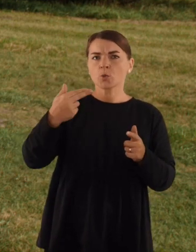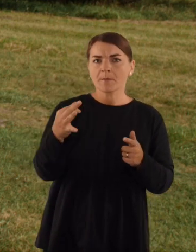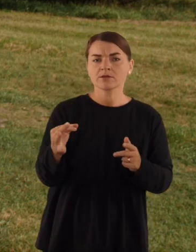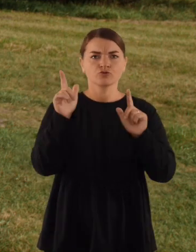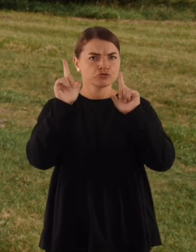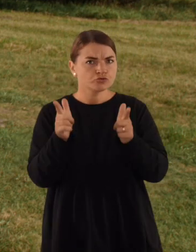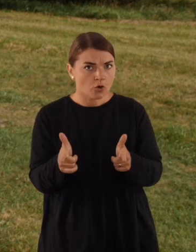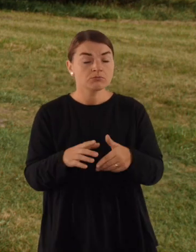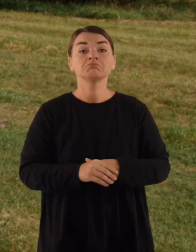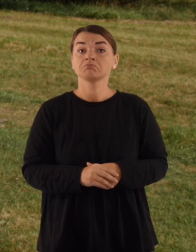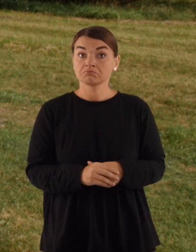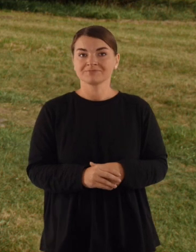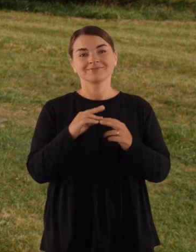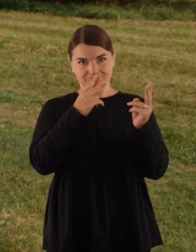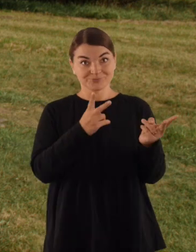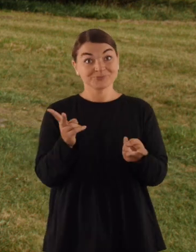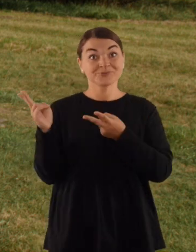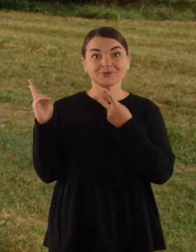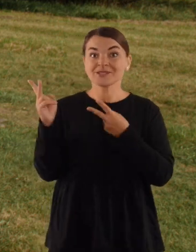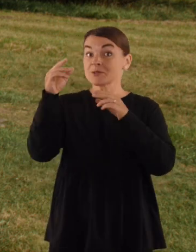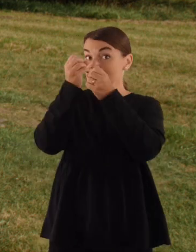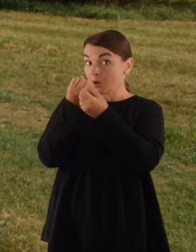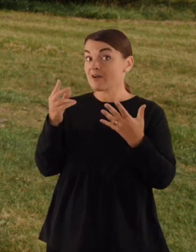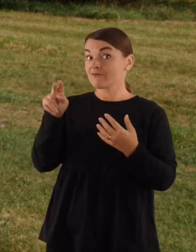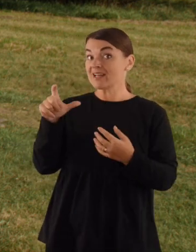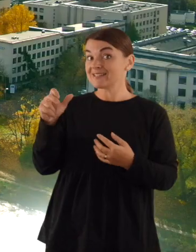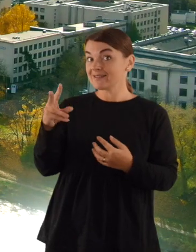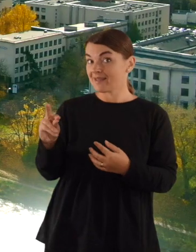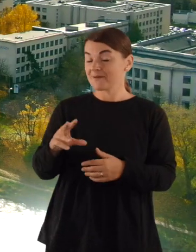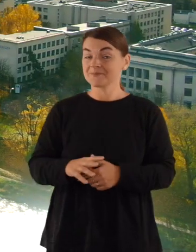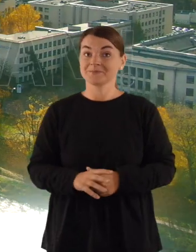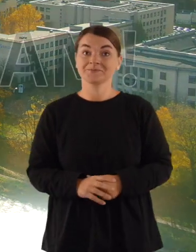su to susiję klausimai? Dėjame soje ekranus, pažintis su Vacite.